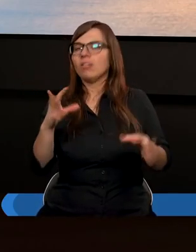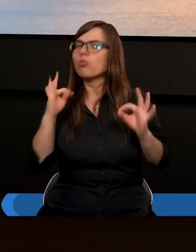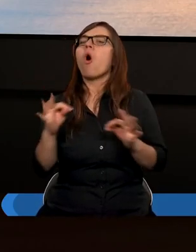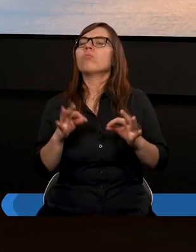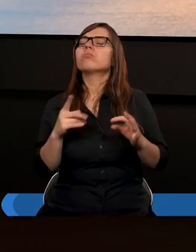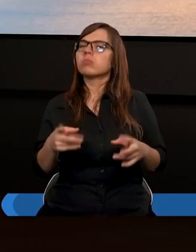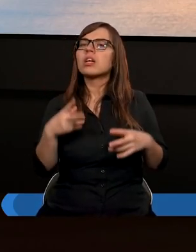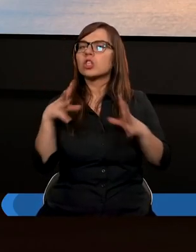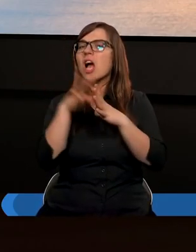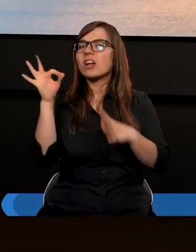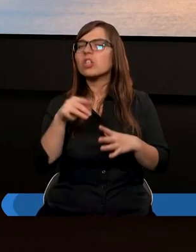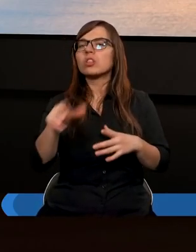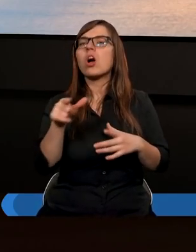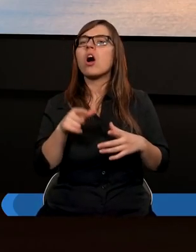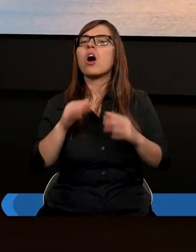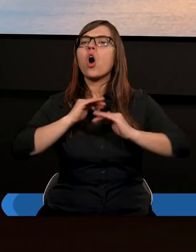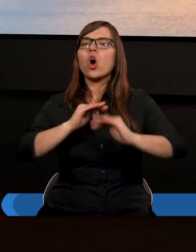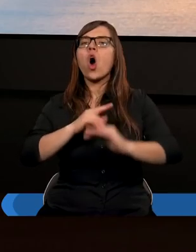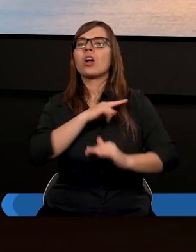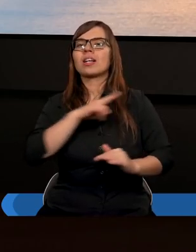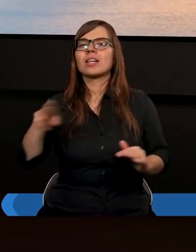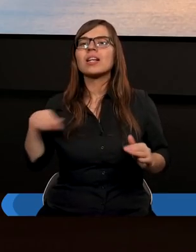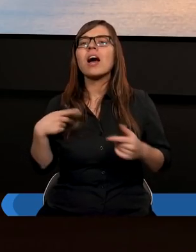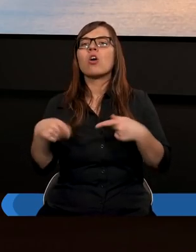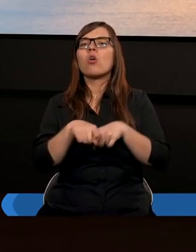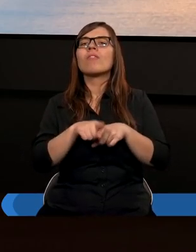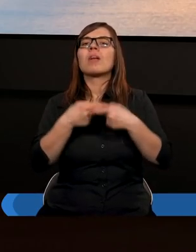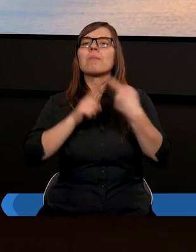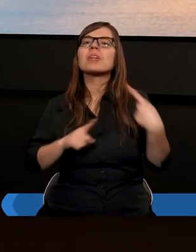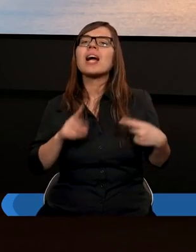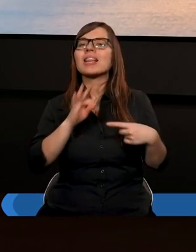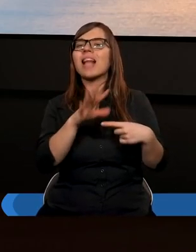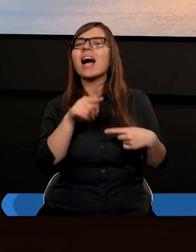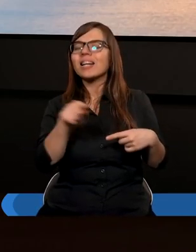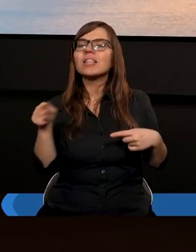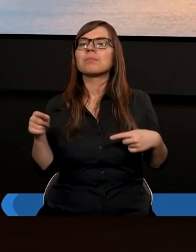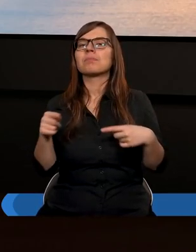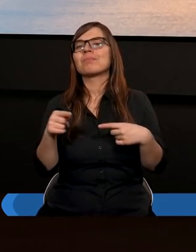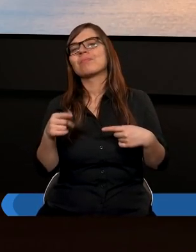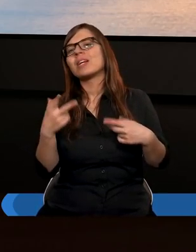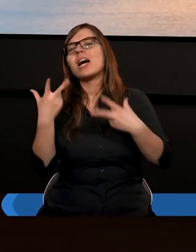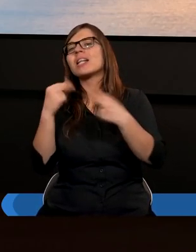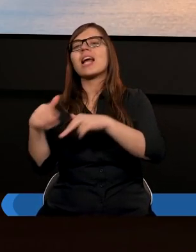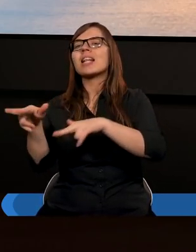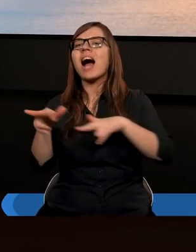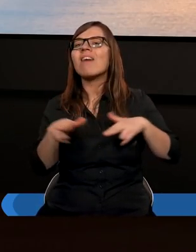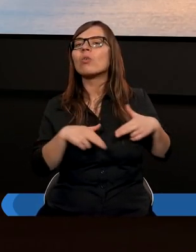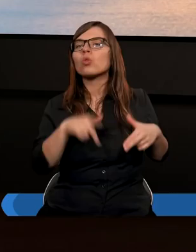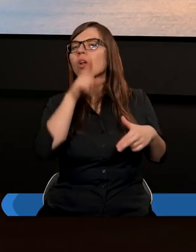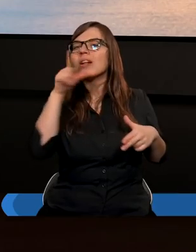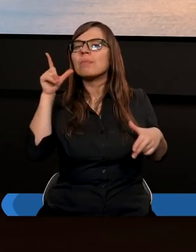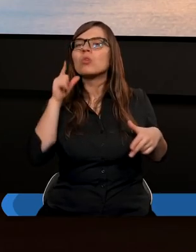dziesięcina chroni nas również przed takimi nienawróconymi ludźmi.